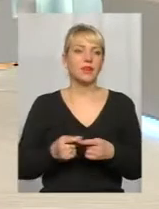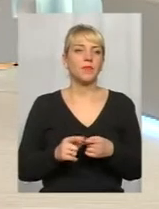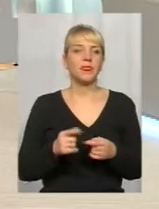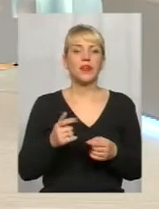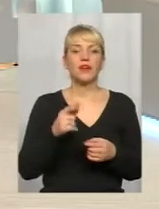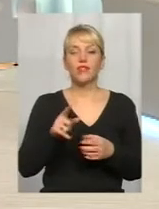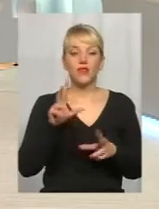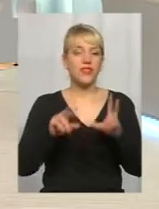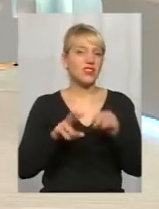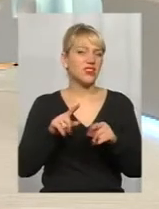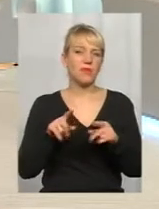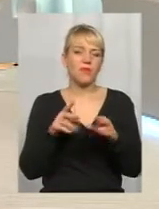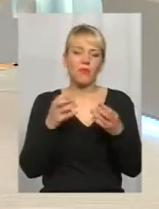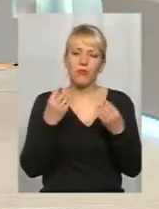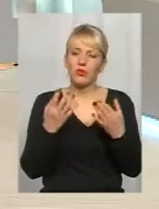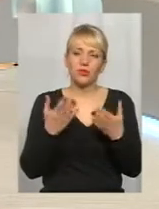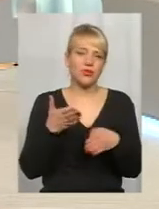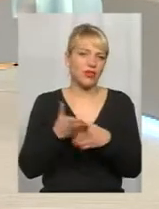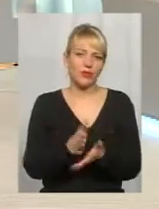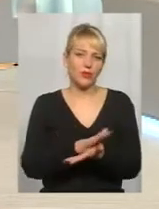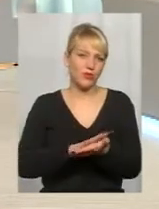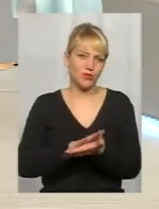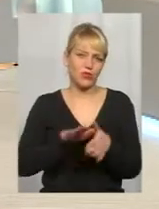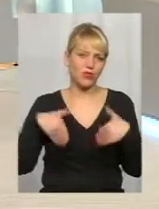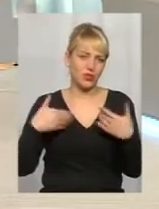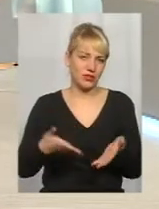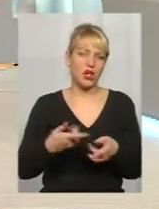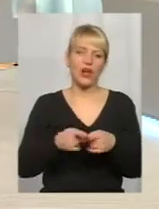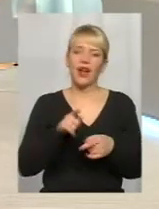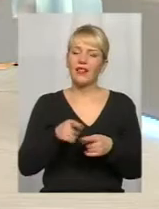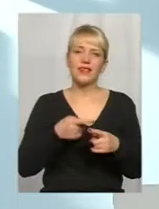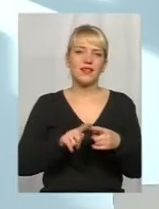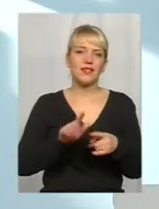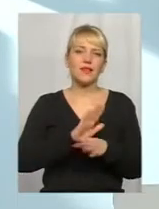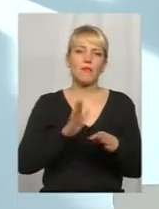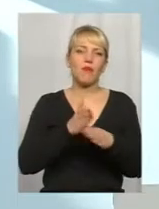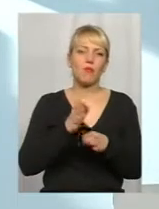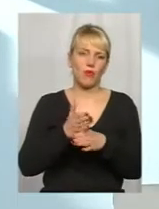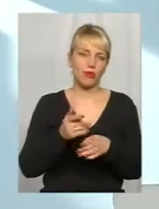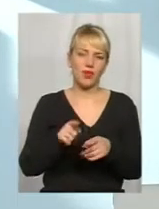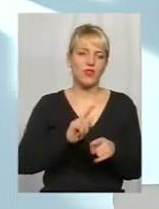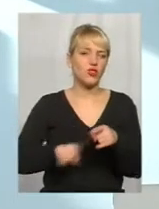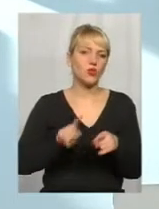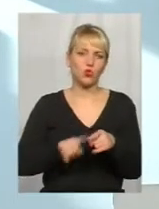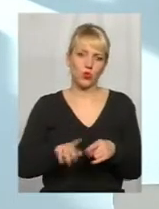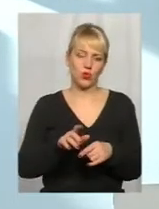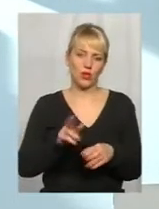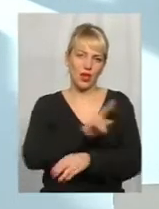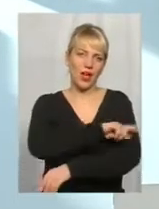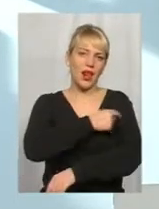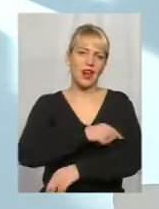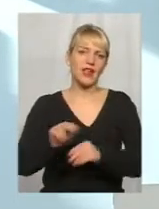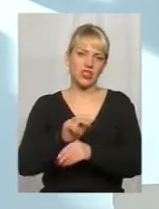не дадуть ніякого ефекту. Совершенно верно. Вони не ускорят выздоровлення. Ключеві моменти які?